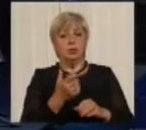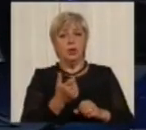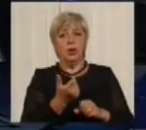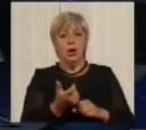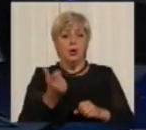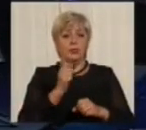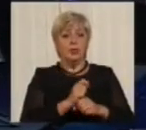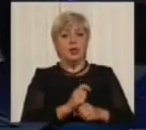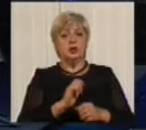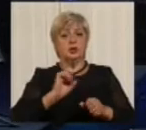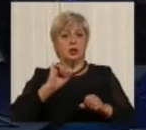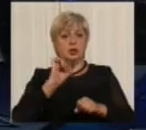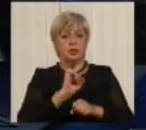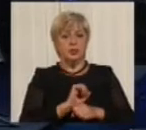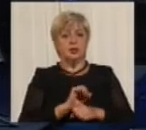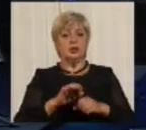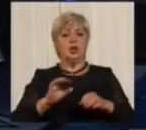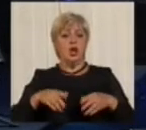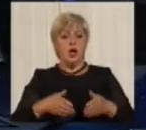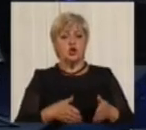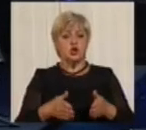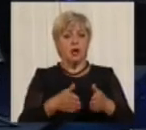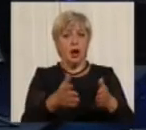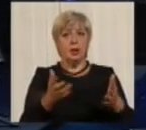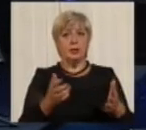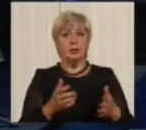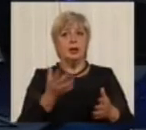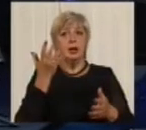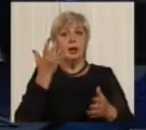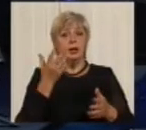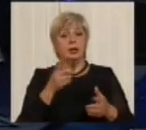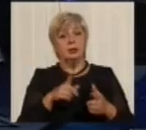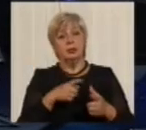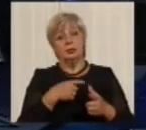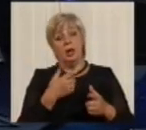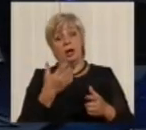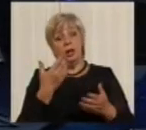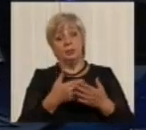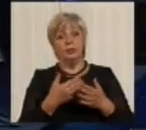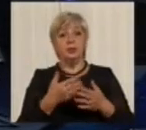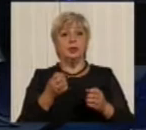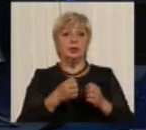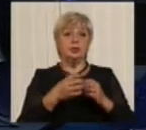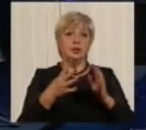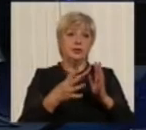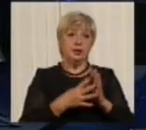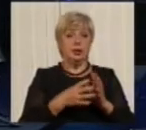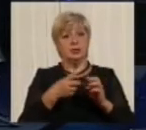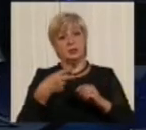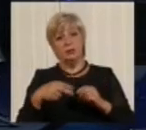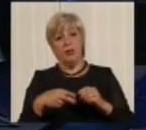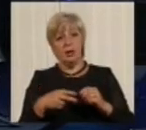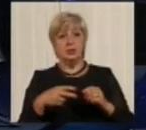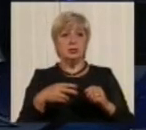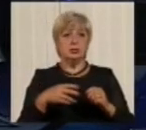реакції теж зменшується. Вибачте, але коли їх 19, а він везе 20, то звичайно це не дуже